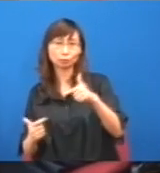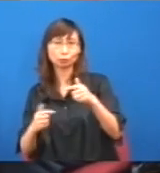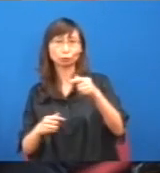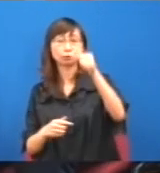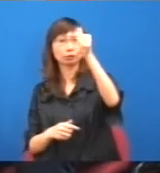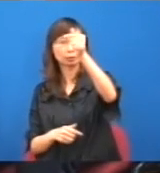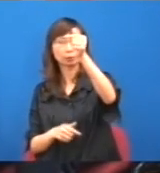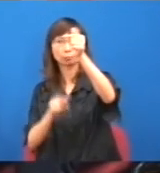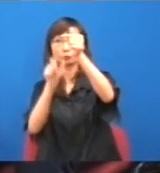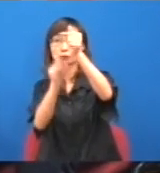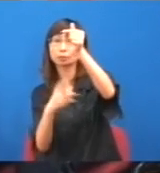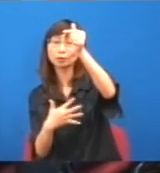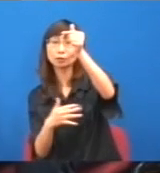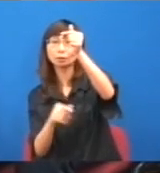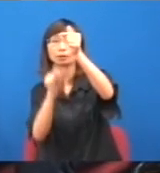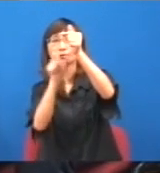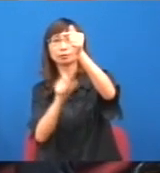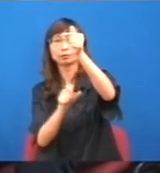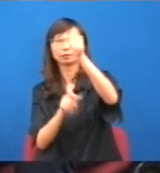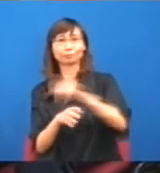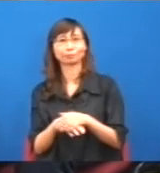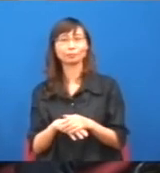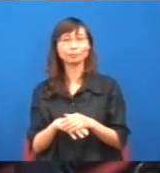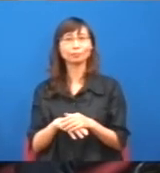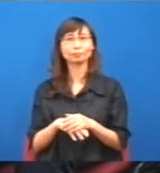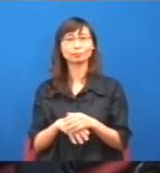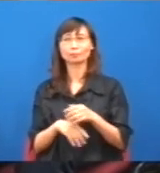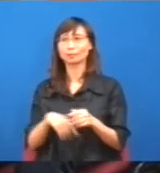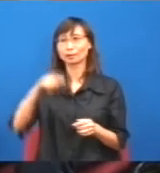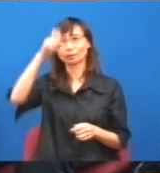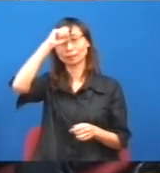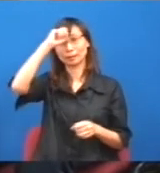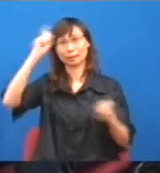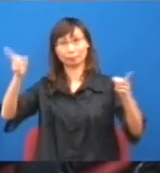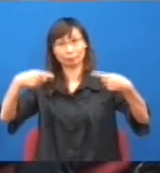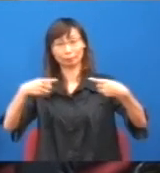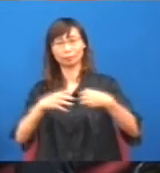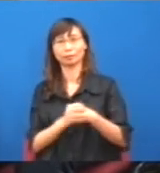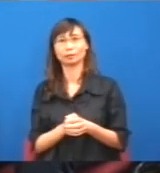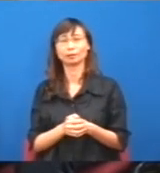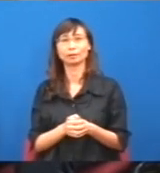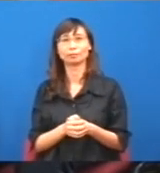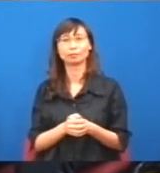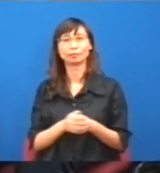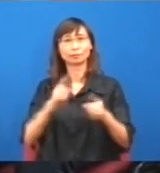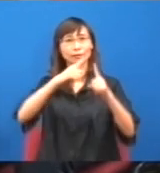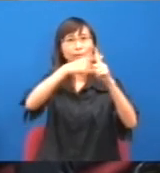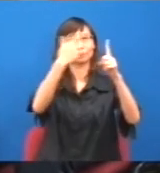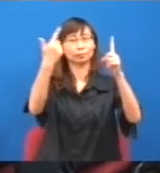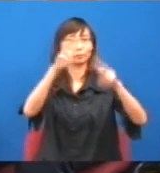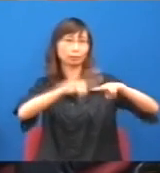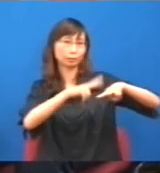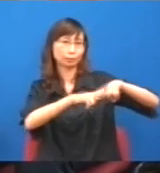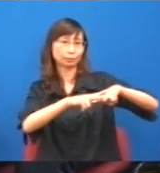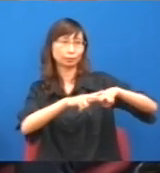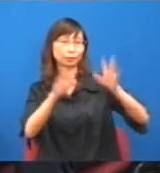幾日開始第一次火營?是辛亥革命紀念日,是的,遙傳是,中共十八大開幕的日